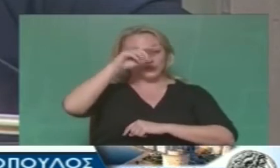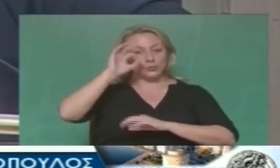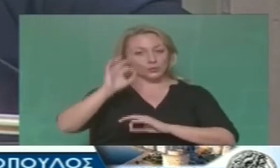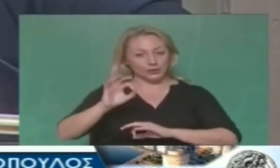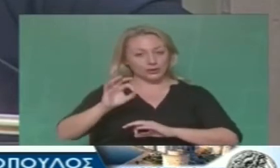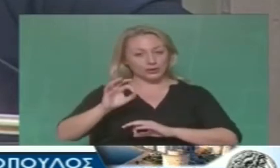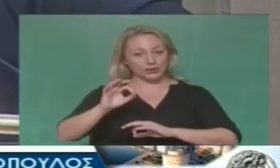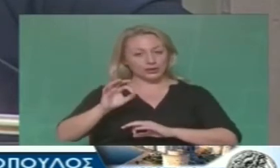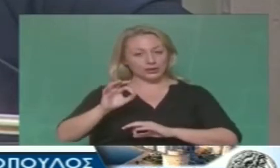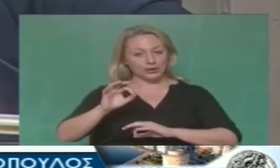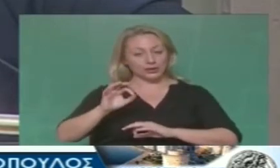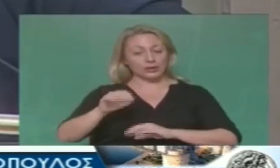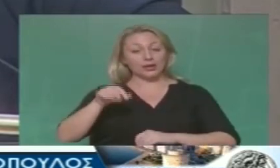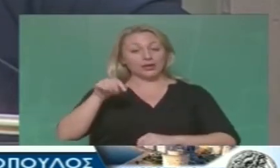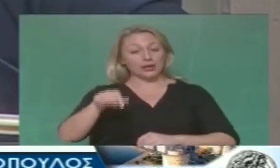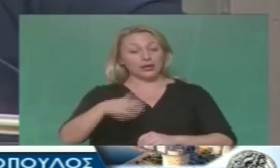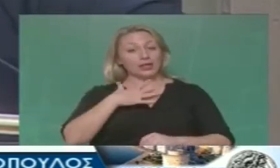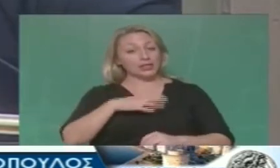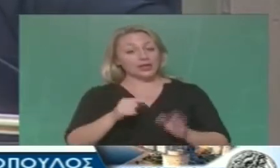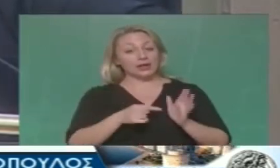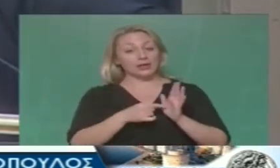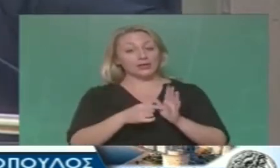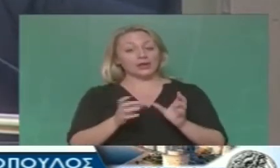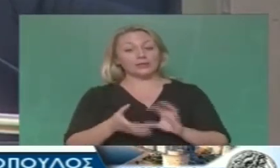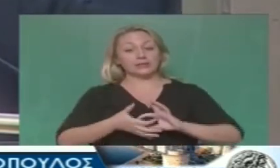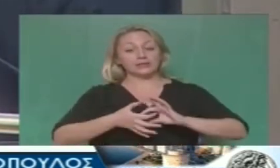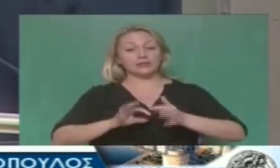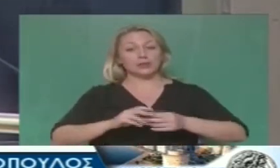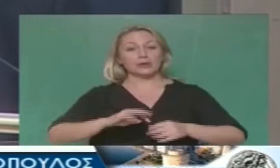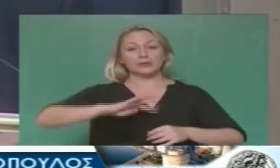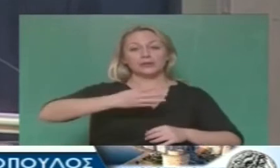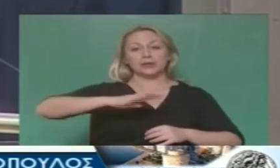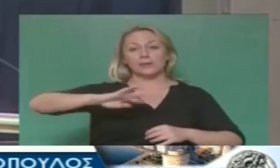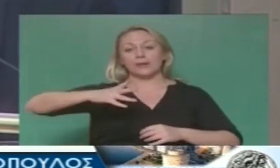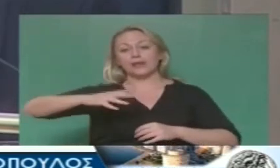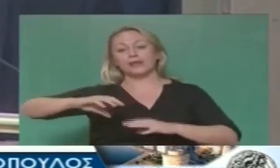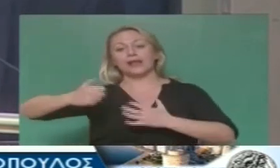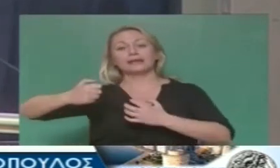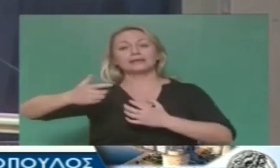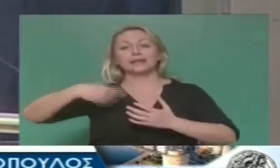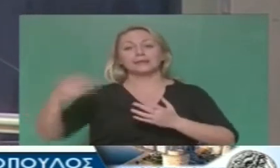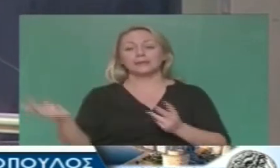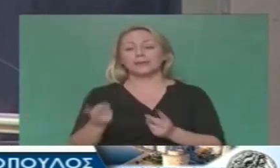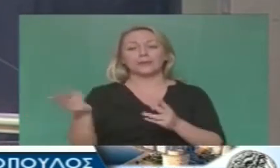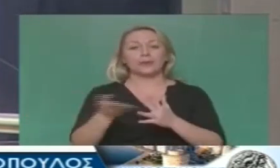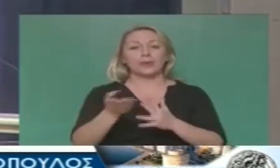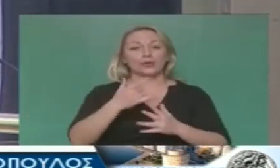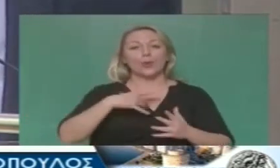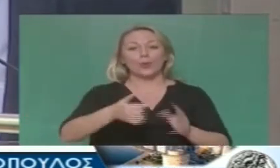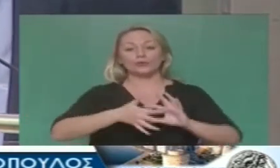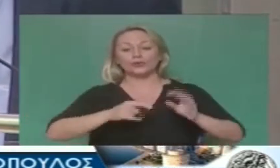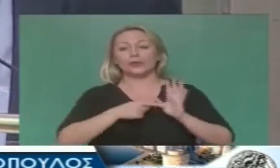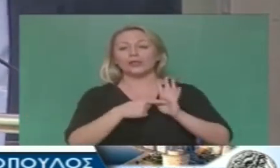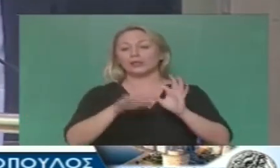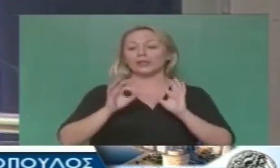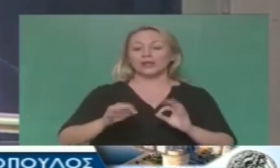Την παράσταση προσπάθησαν να αντικλέψουν οι σύλλογοι 4, 5, 6, 60 των μικρομετόχων για